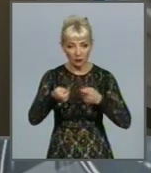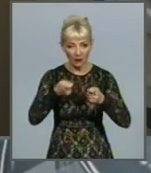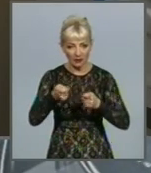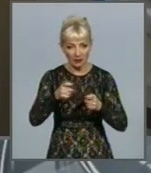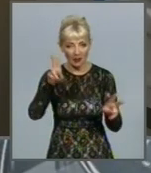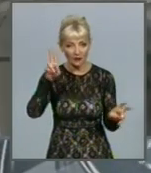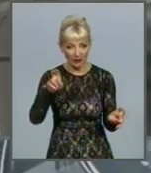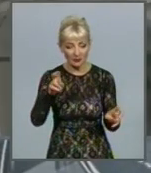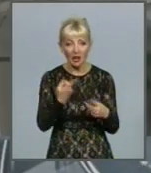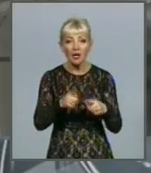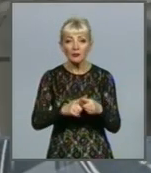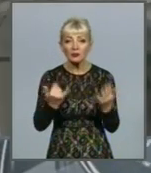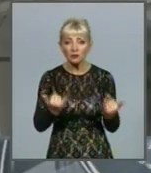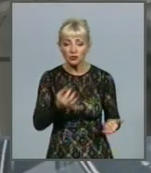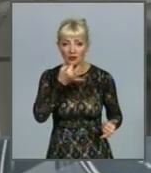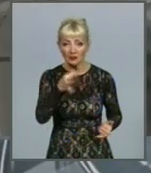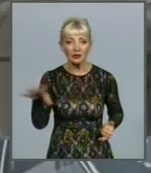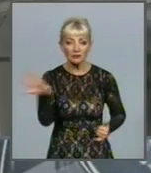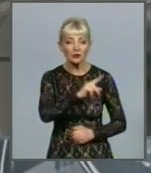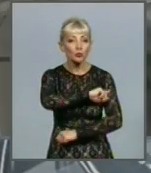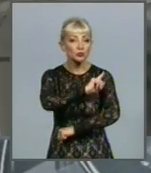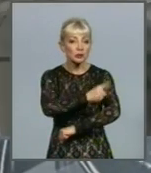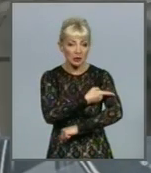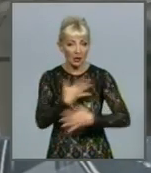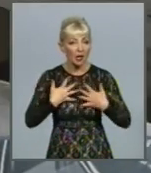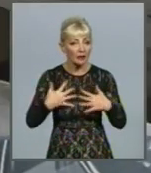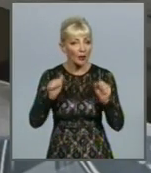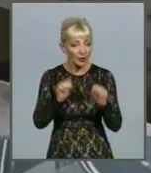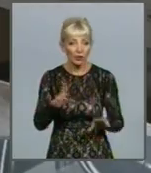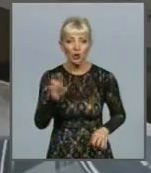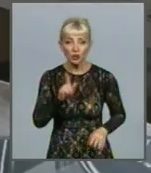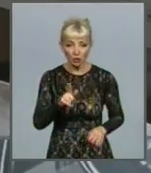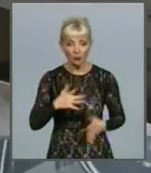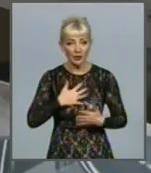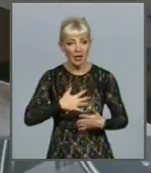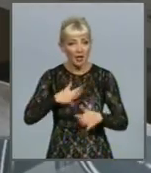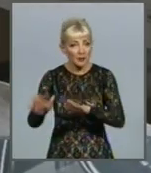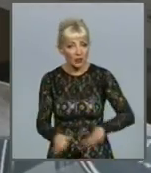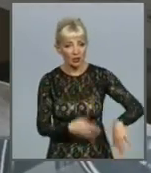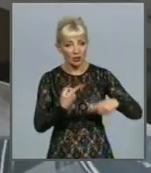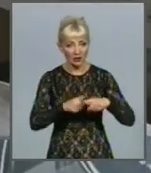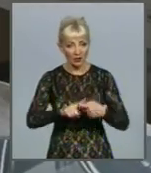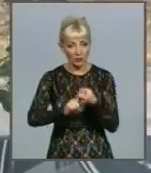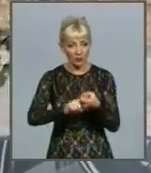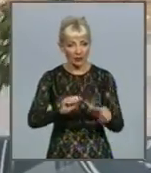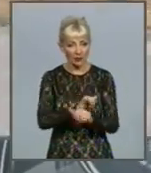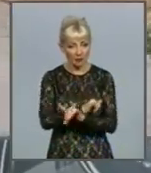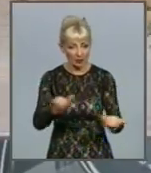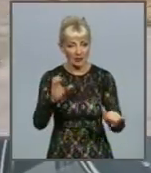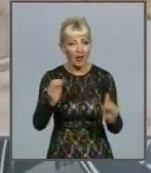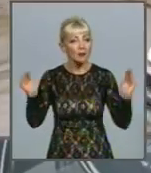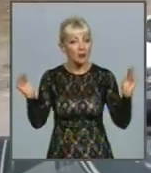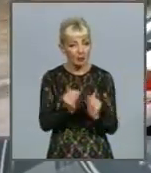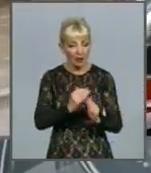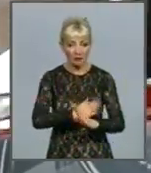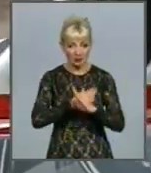відомства. Тому зараз, каже, усі зусилля спрямовані на те, щоб пережити пандемію з мінімальними втратами. Анжела